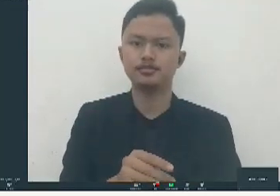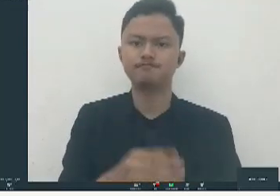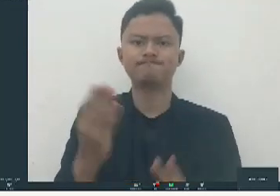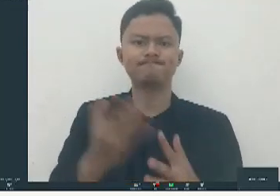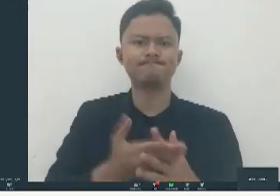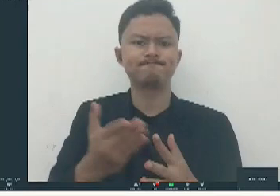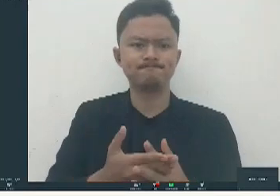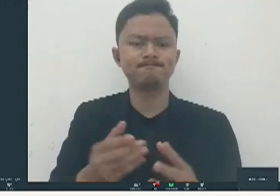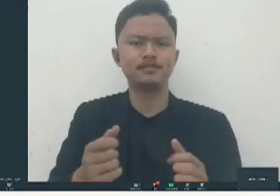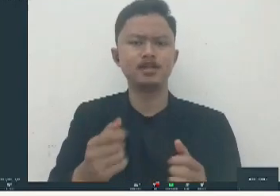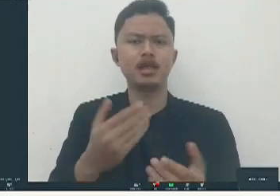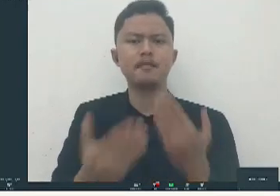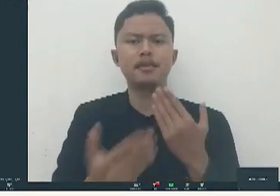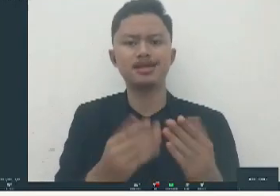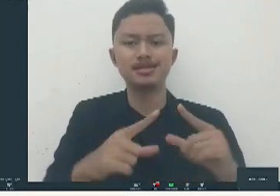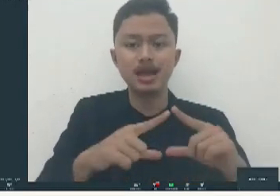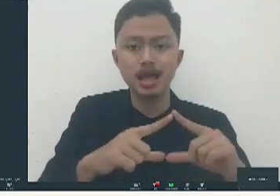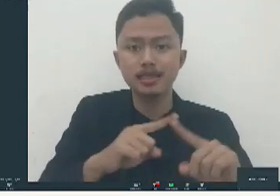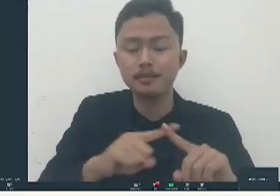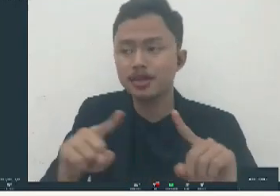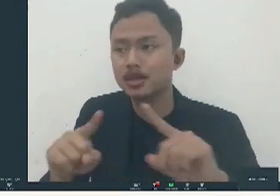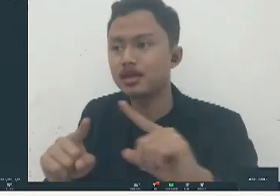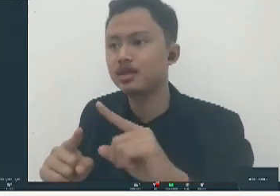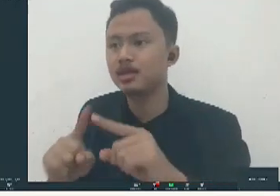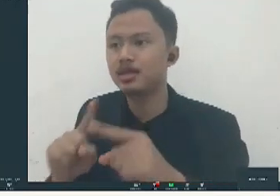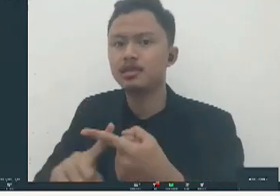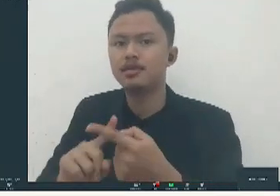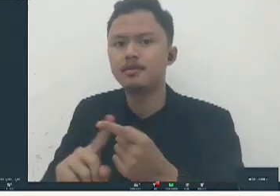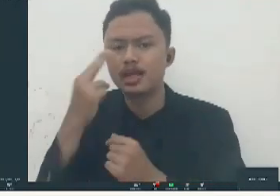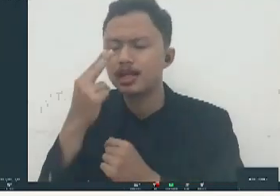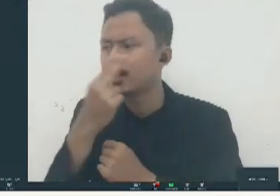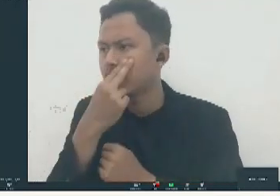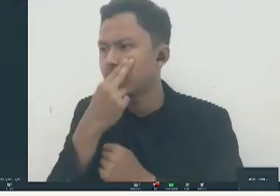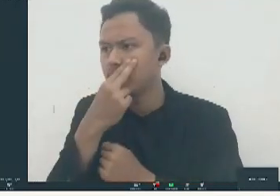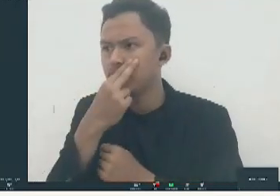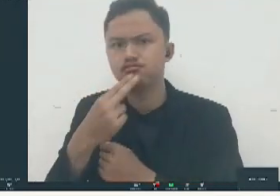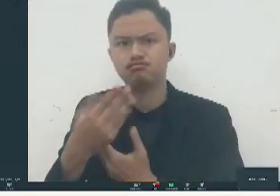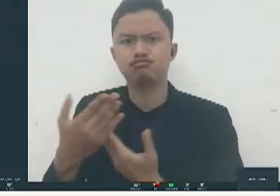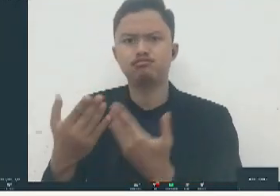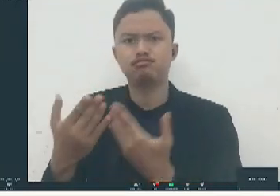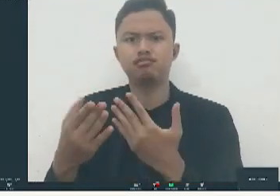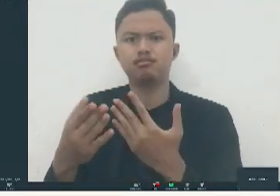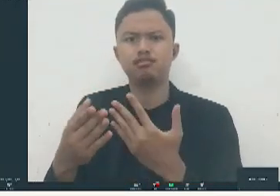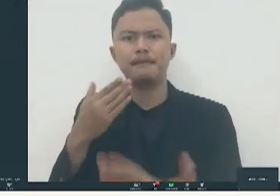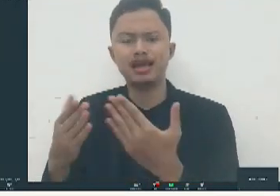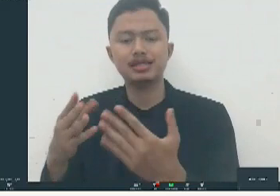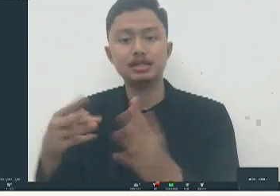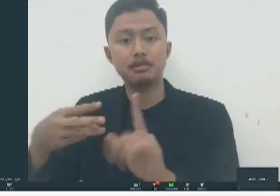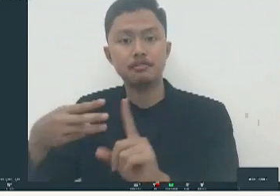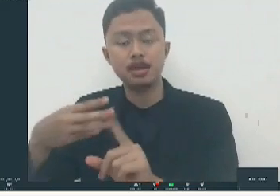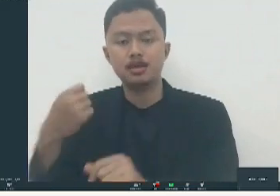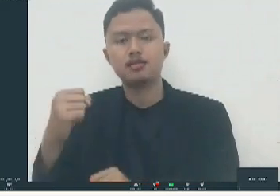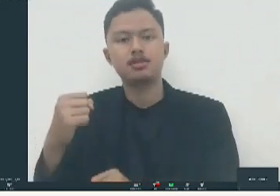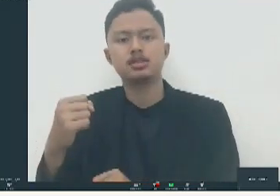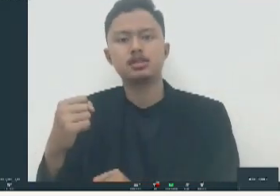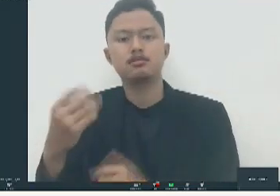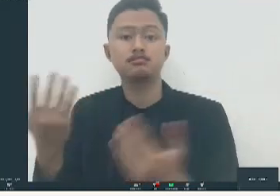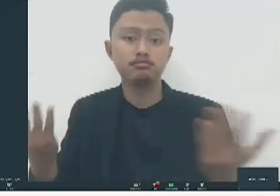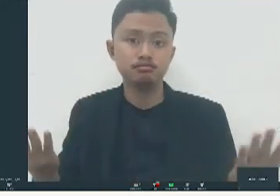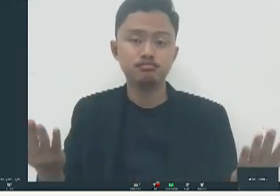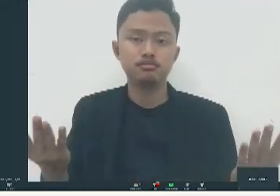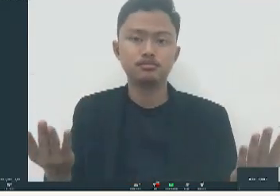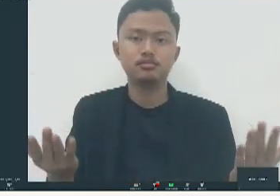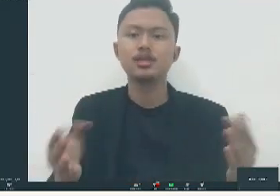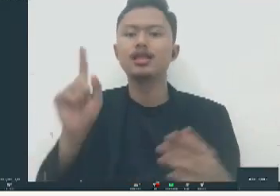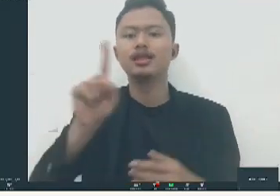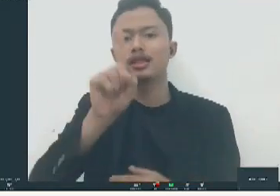aplikasi yang A tetapi teman-teman yang netra ternyata lebih memilih aplikasi yang B gitu ya jadi memang harus ditanyakan dulu konsistensi